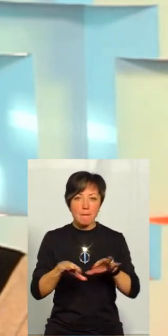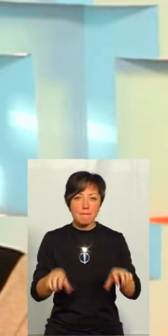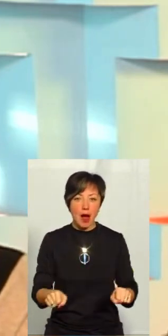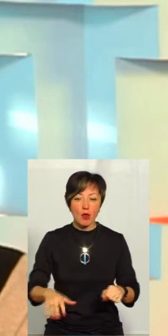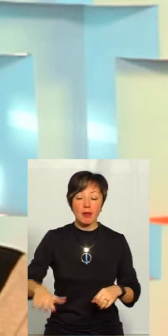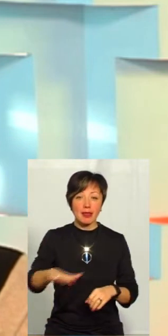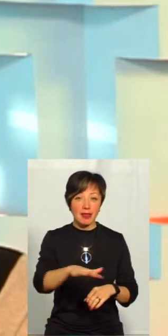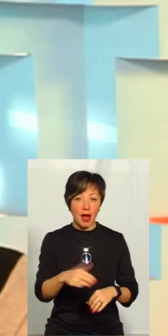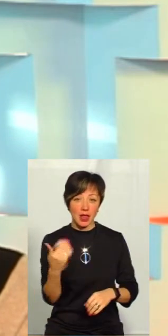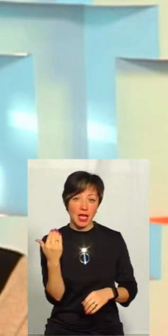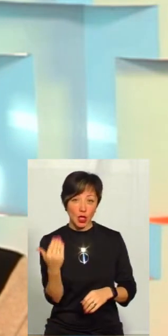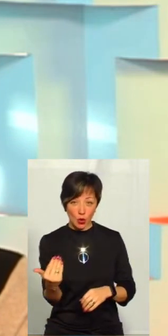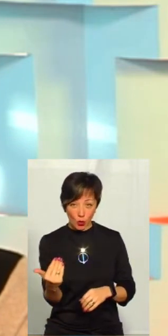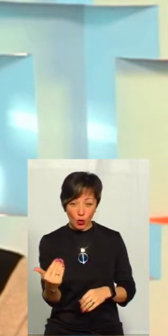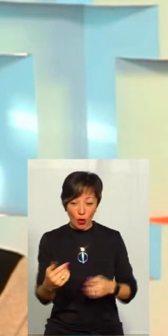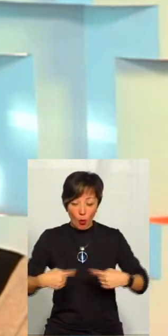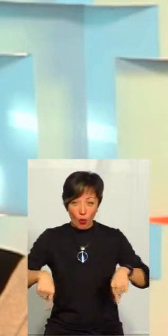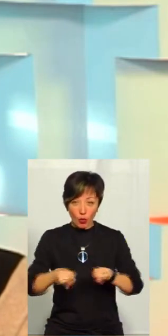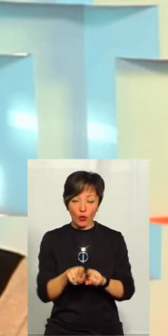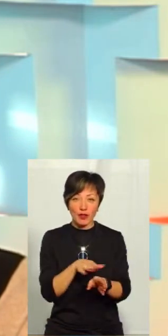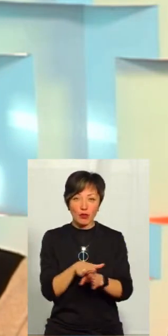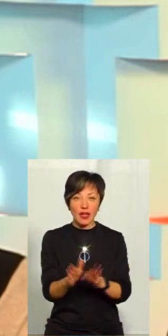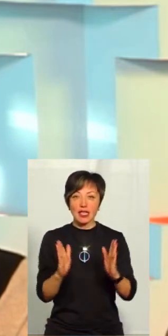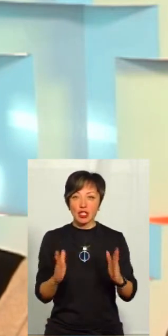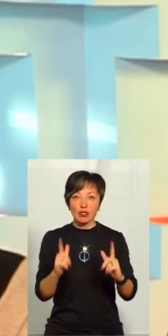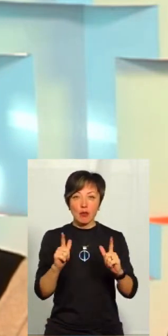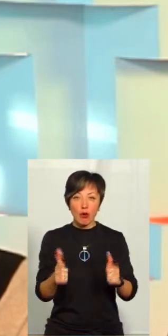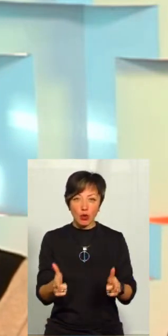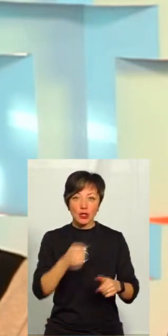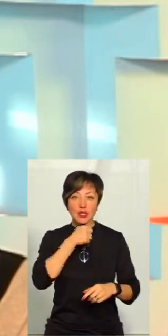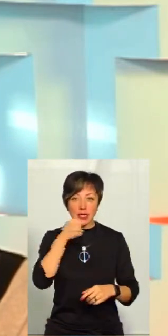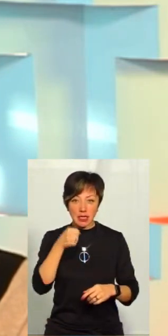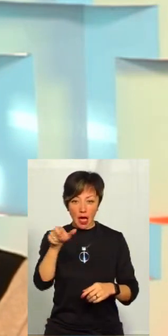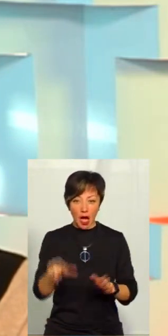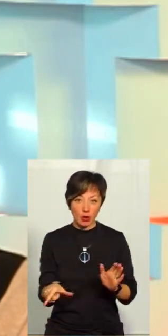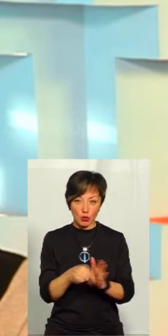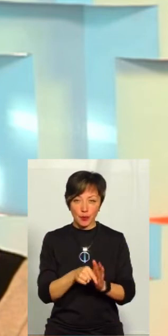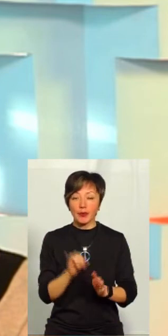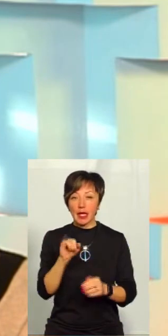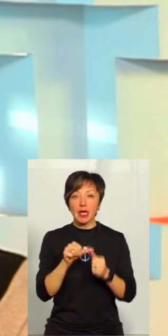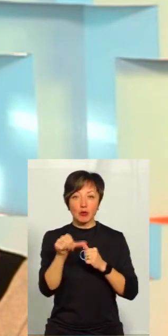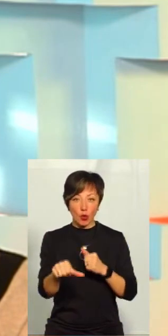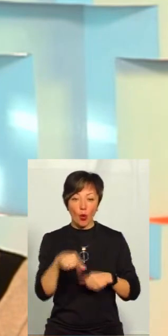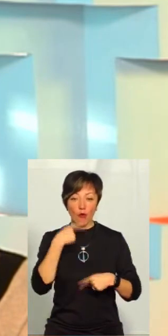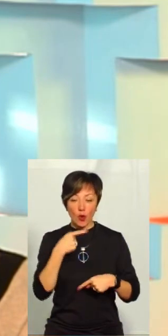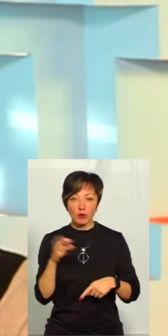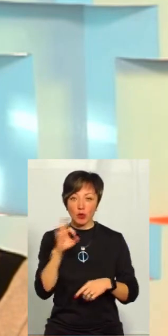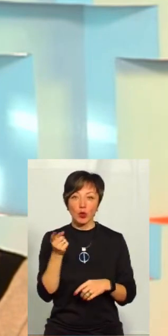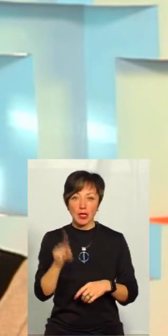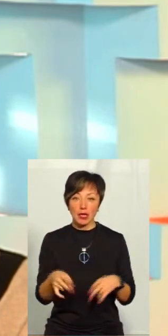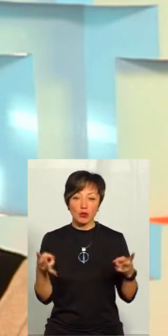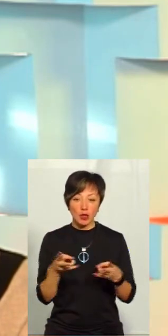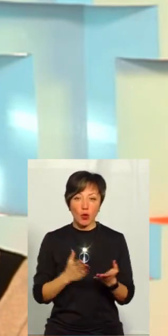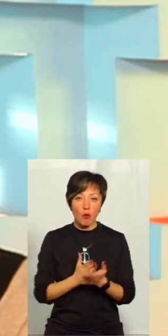майном на території старостинського округу відбуваються лише за погодженням з старостою. Ну, і крім того, ми ж говоримо про те, що